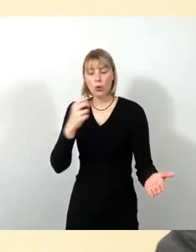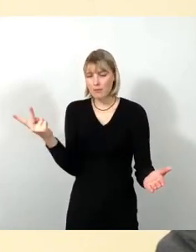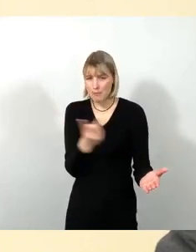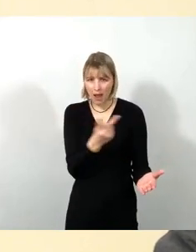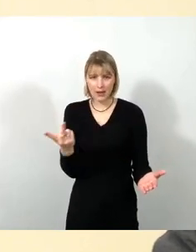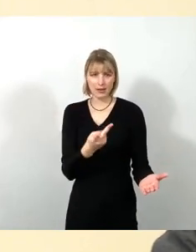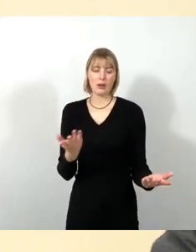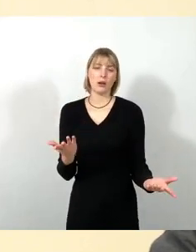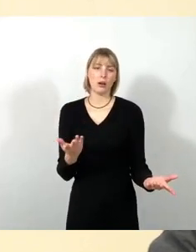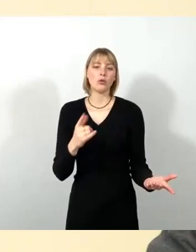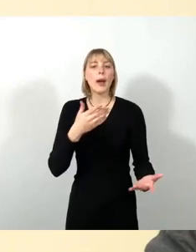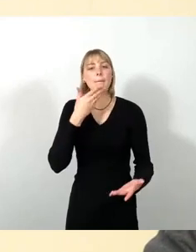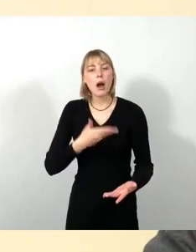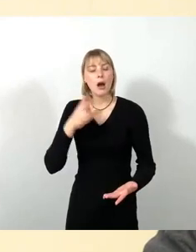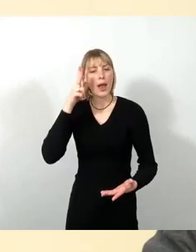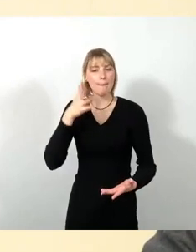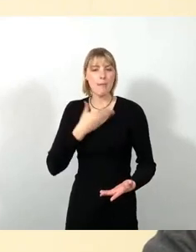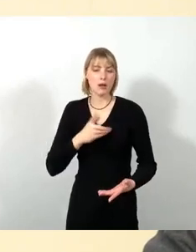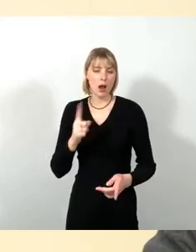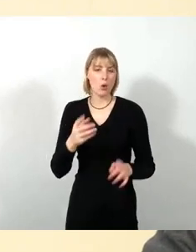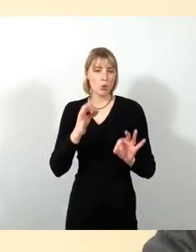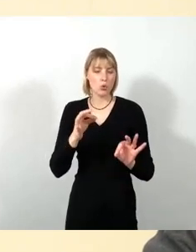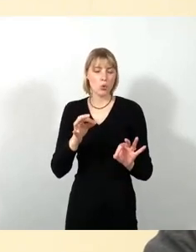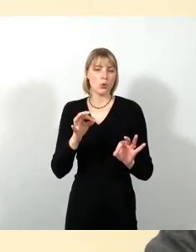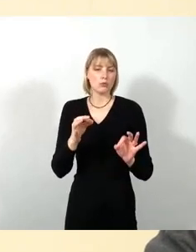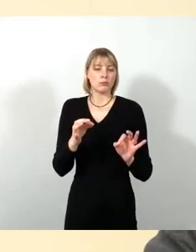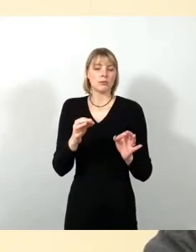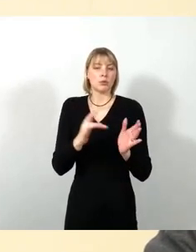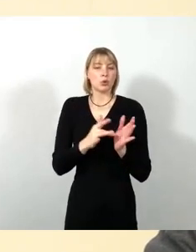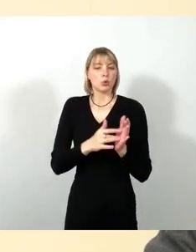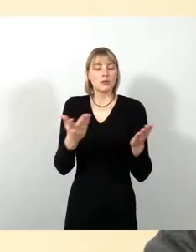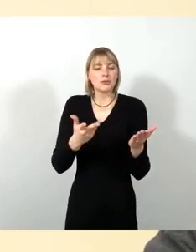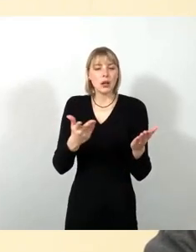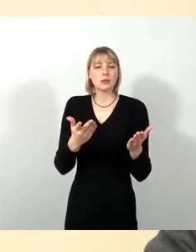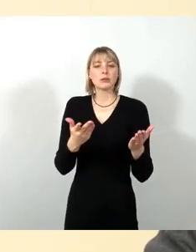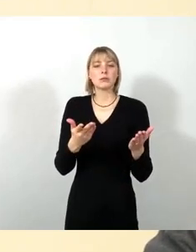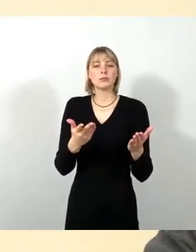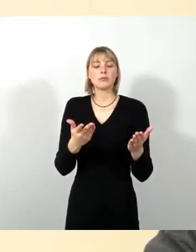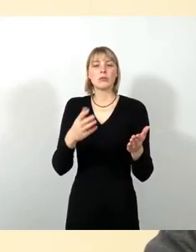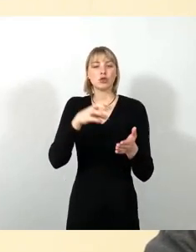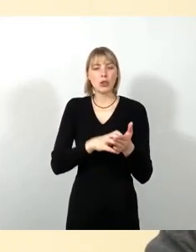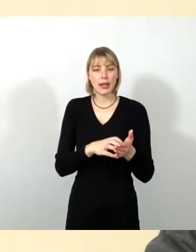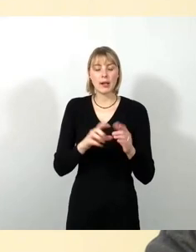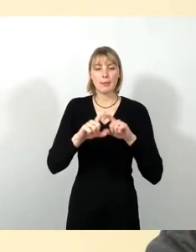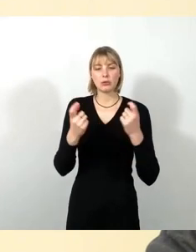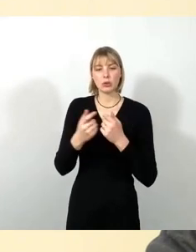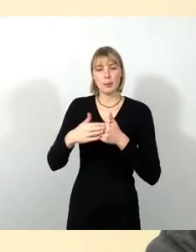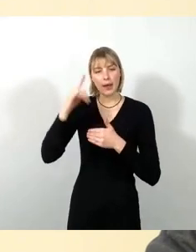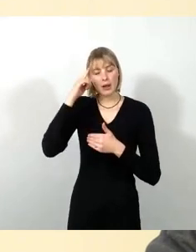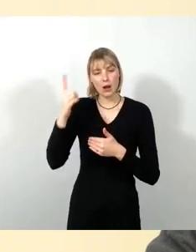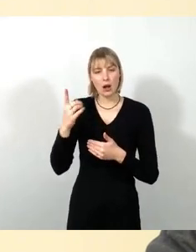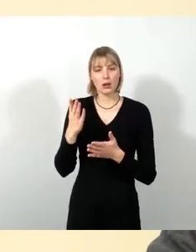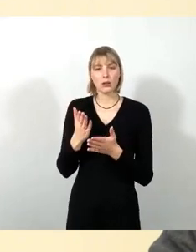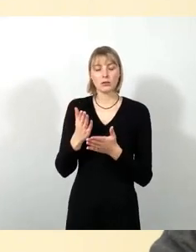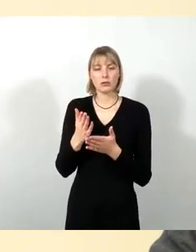sehr gut begründet, warum das aus Sicht auch des Stadtbezirksbeirates sozusagen richtig ist.